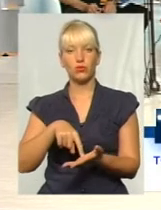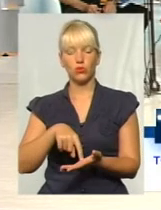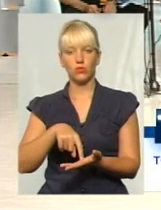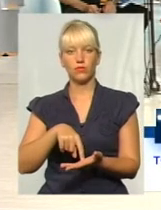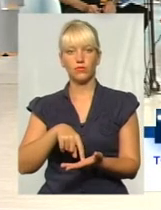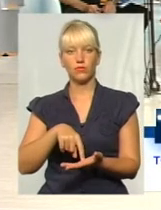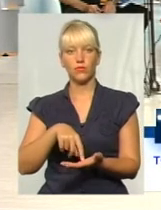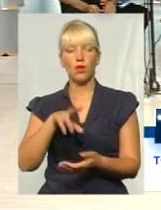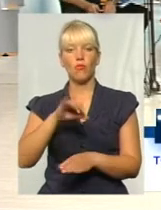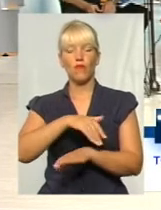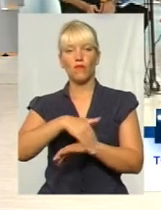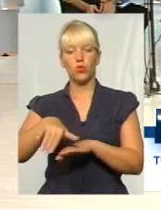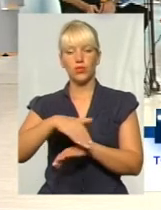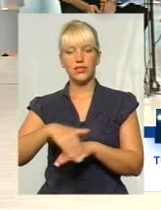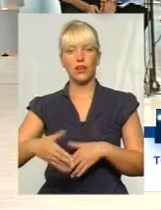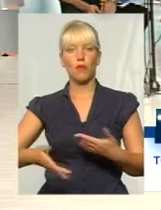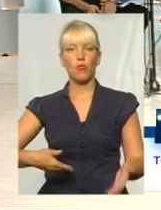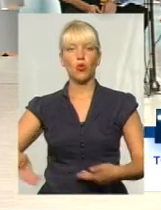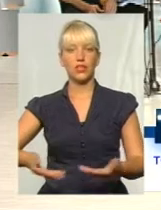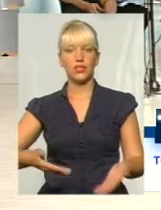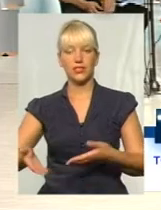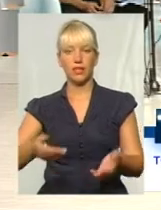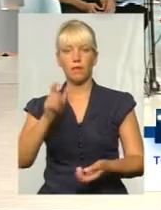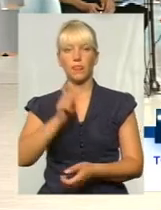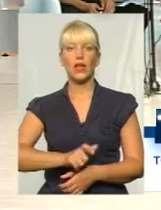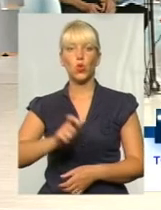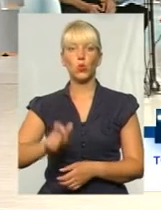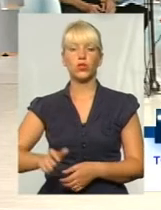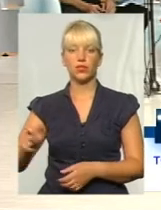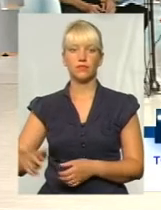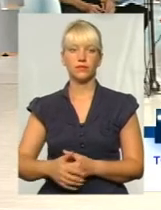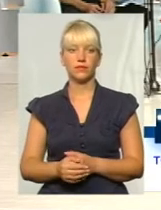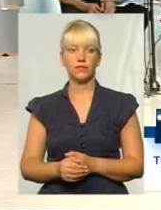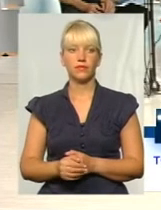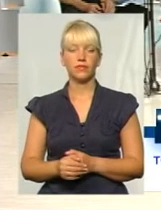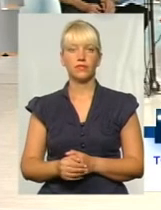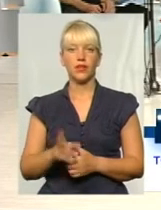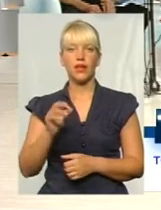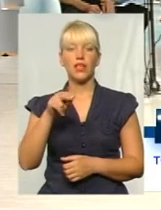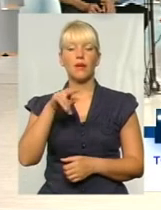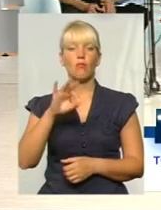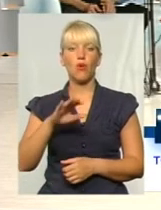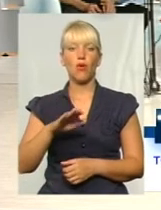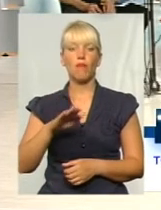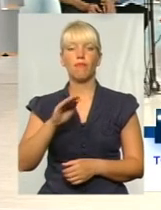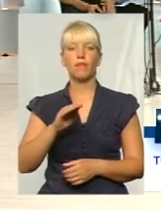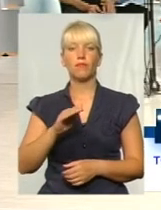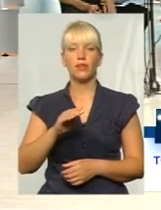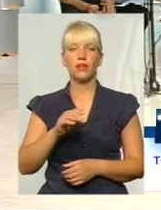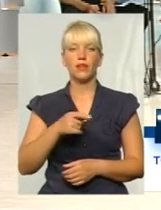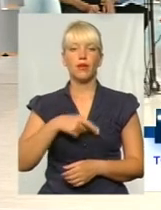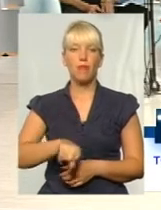по вулицях пройтися, люди і по маленькому, і по большому